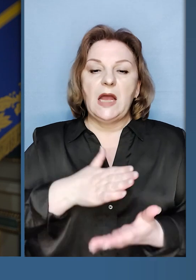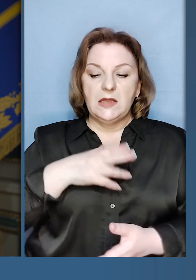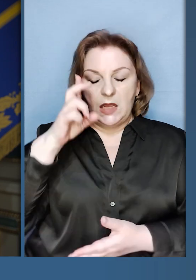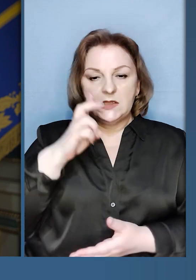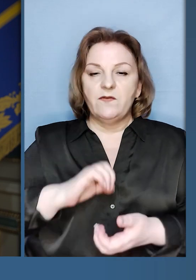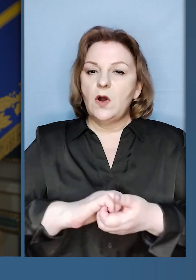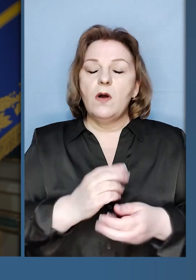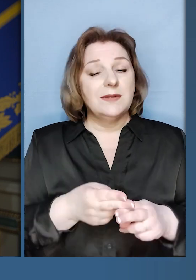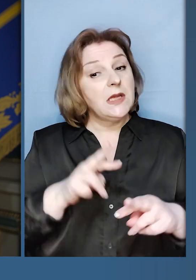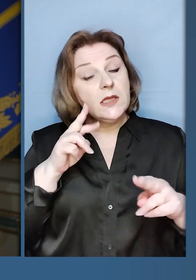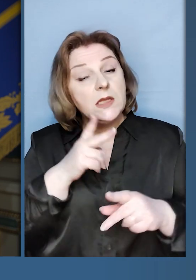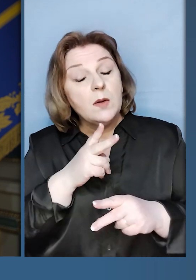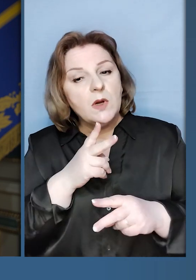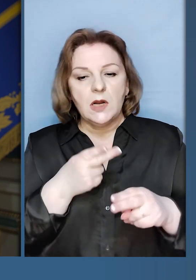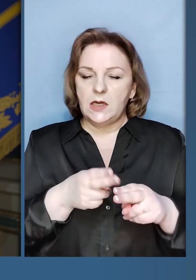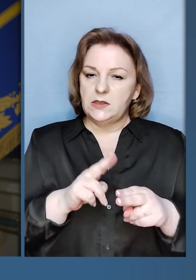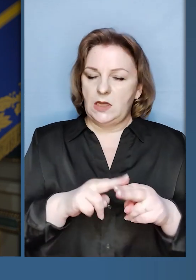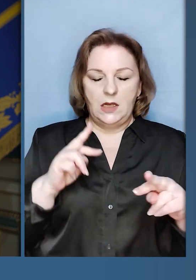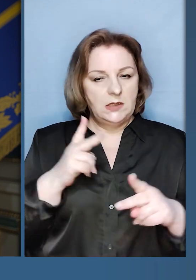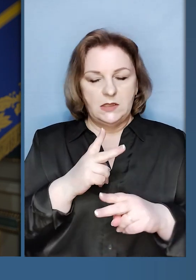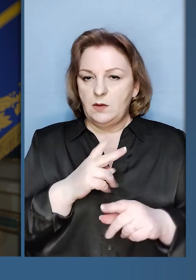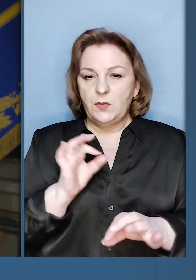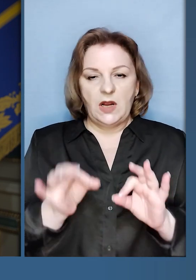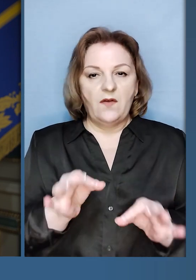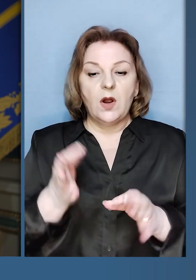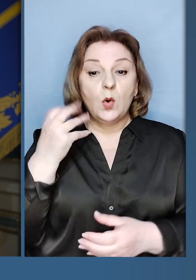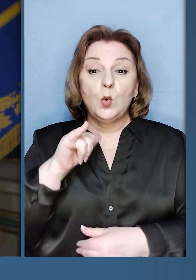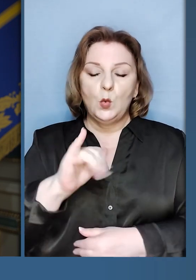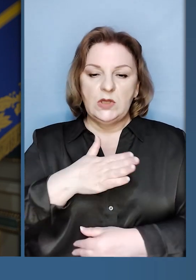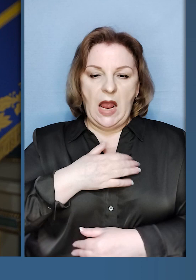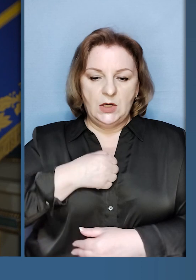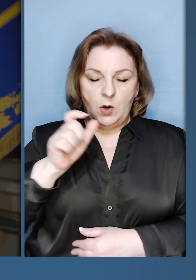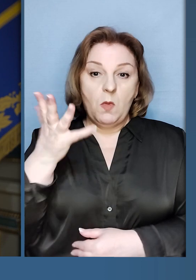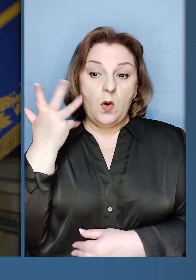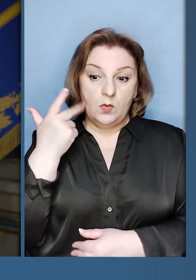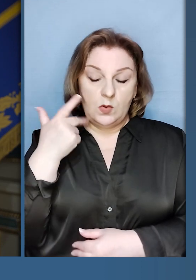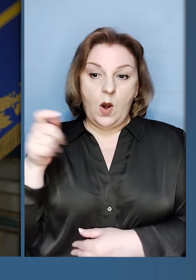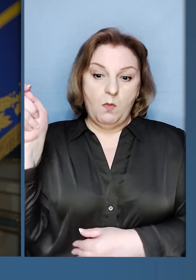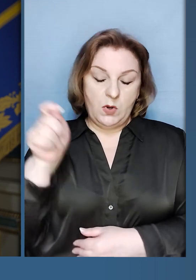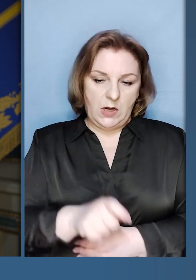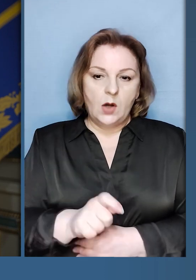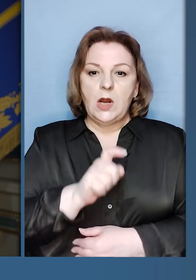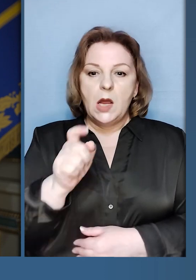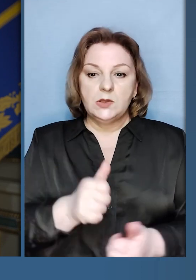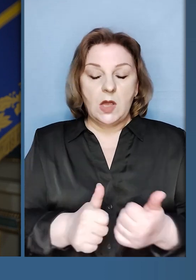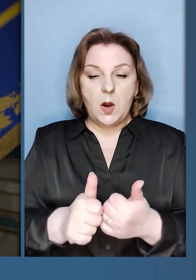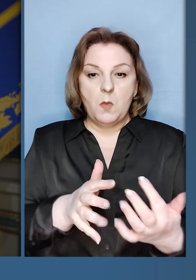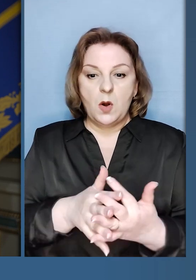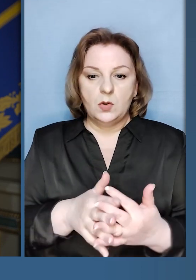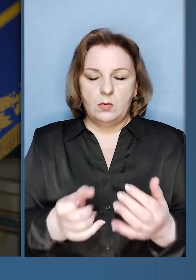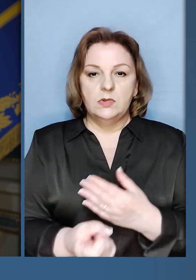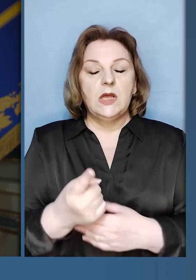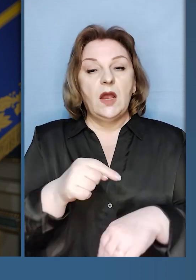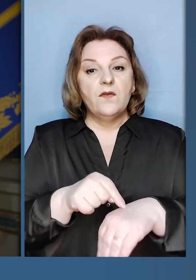і суспільства. Це неправильно, це несправедливо, коли у наших бійців, які приїжджають з передової, з